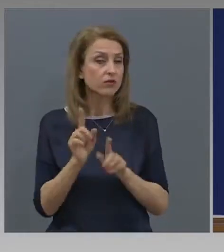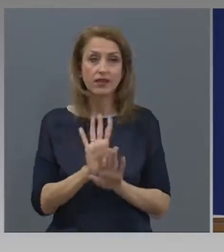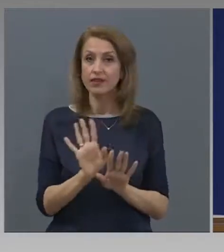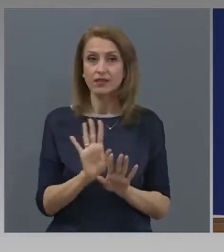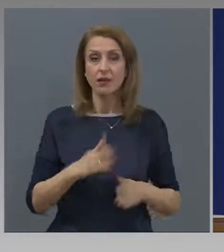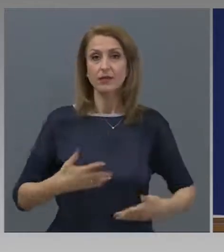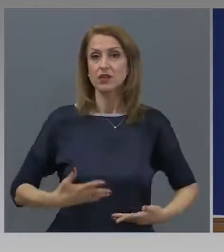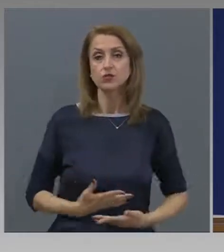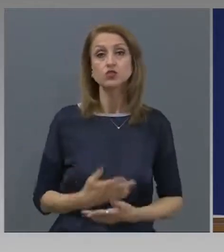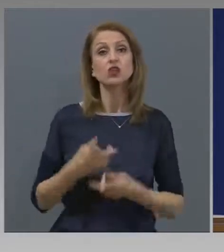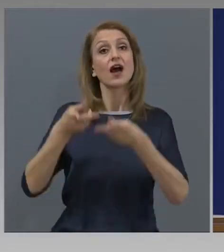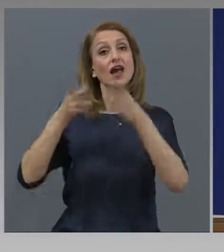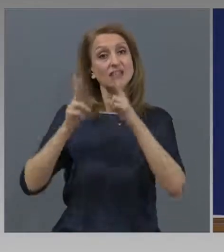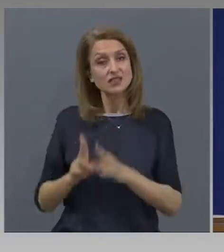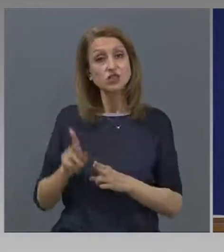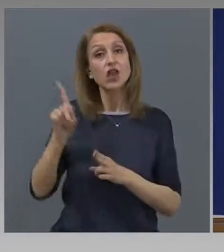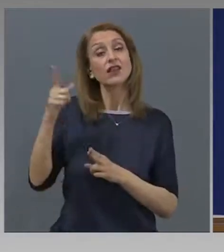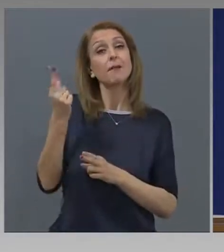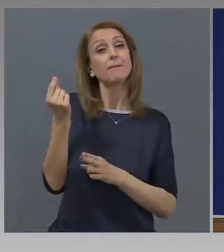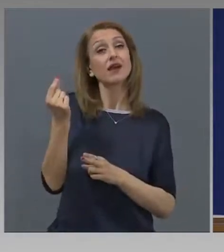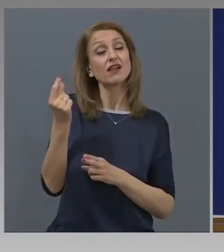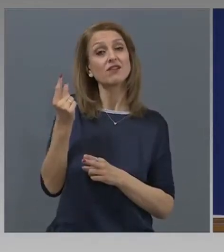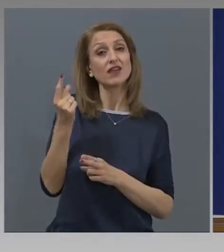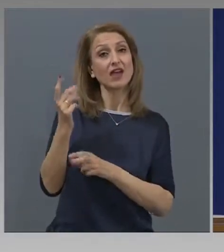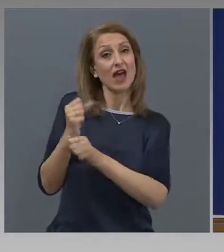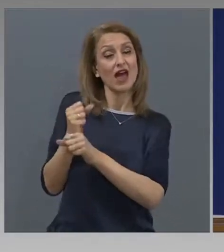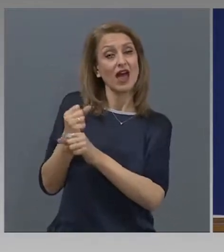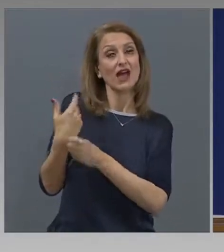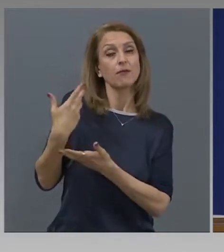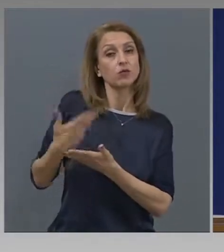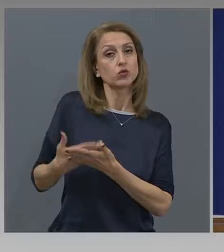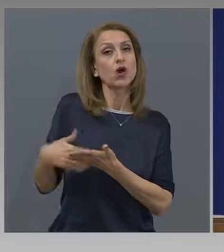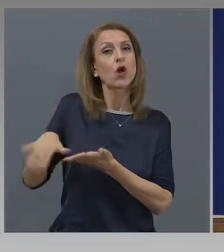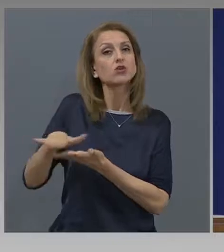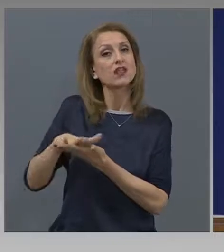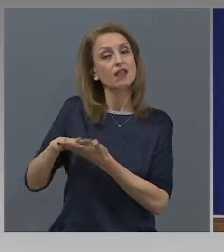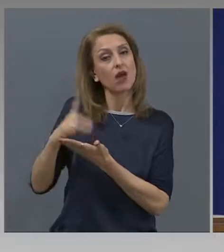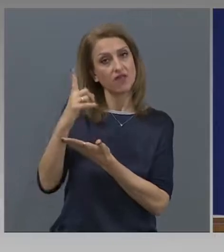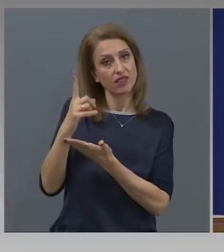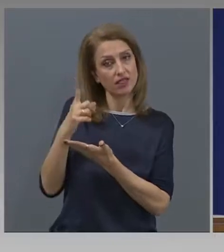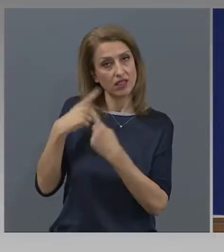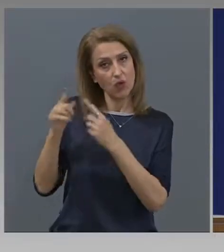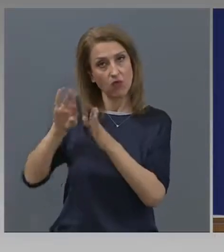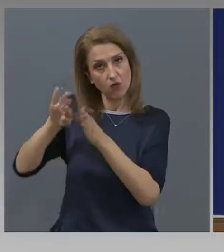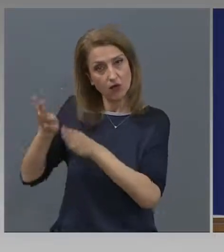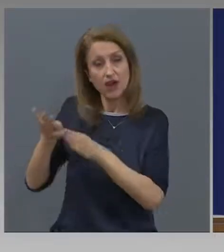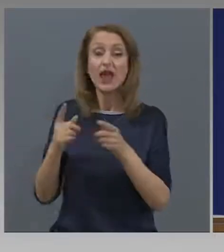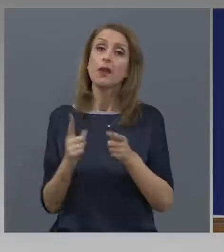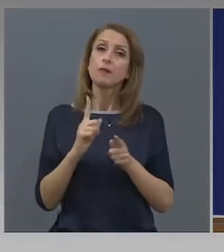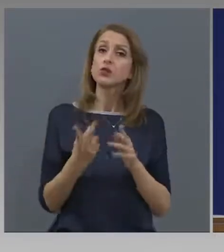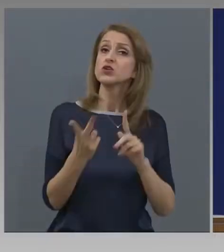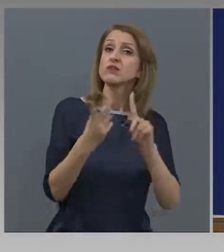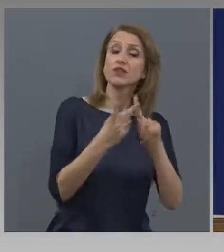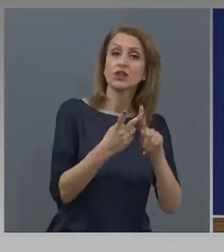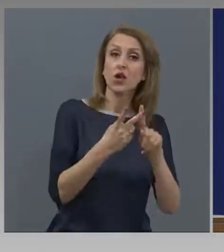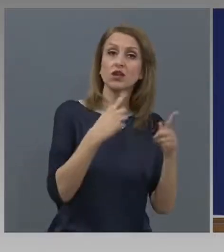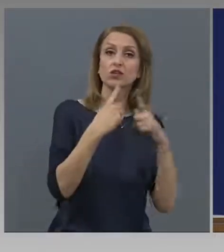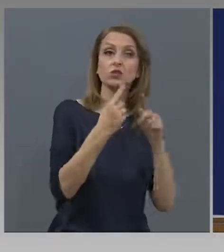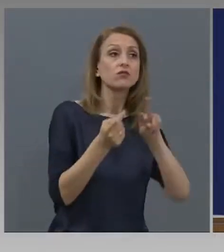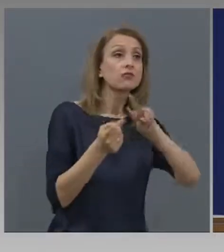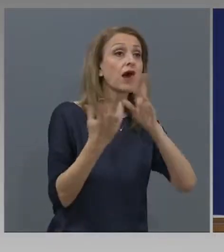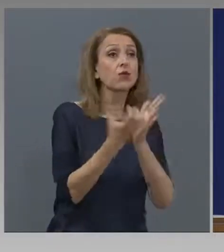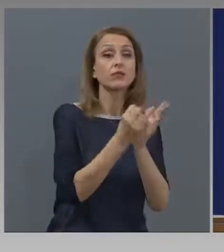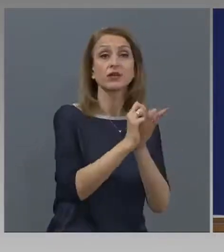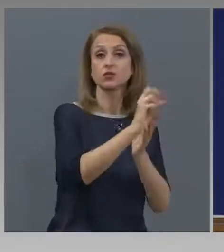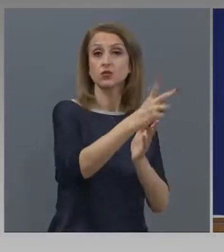от работодателя, с когото най-те има сключен основен трудов договор. Също така, тук сме заедно и